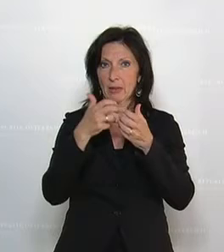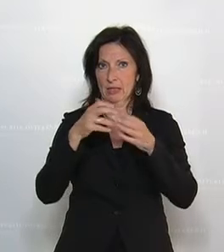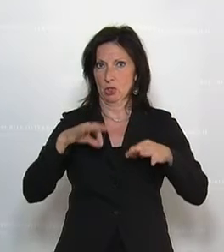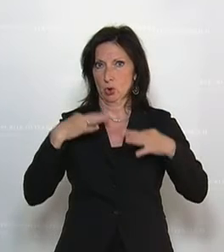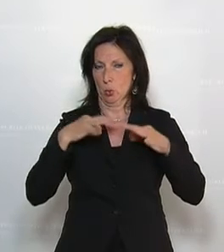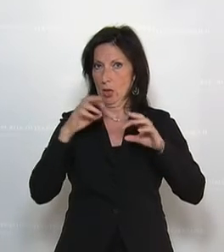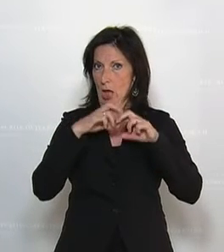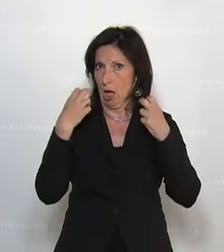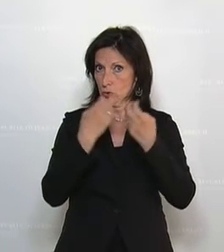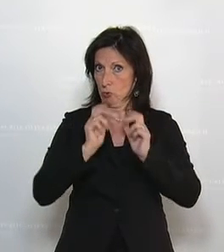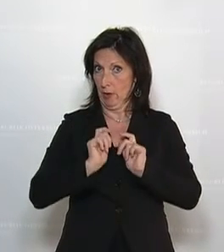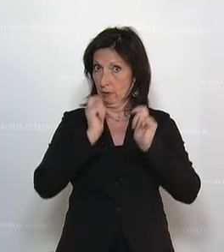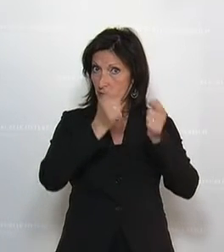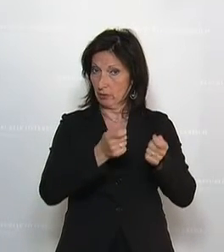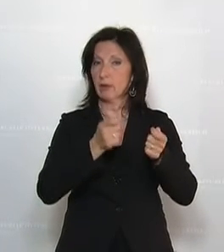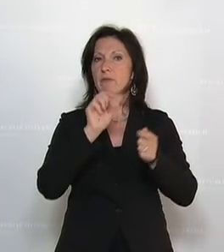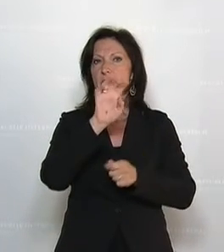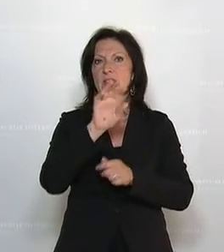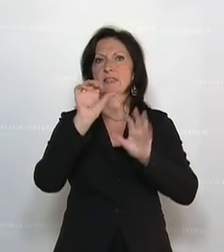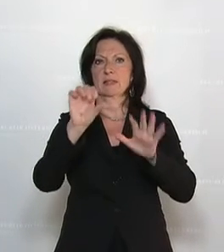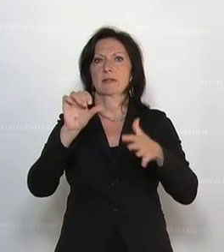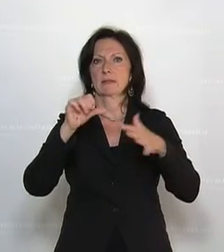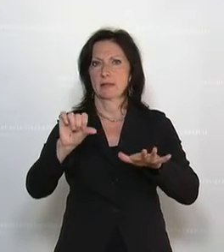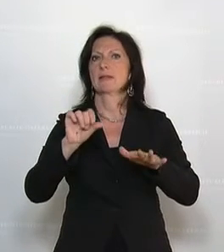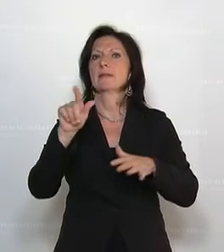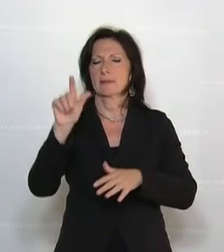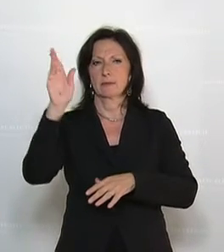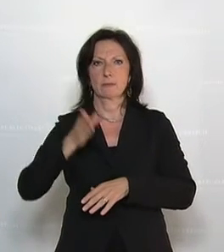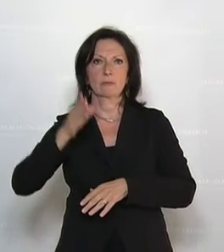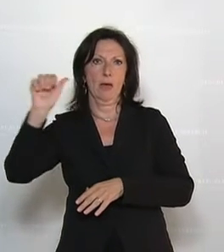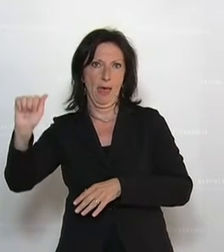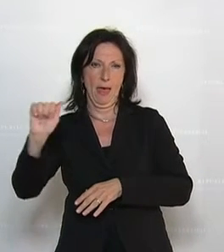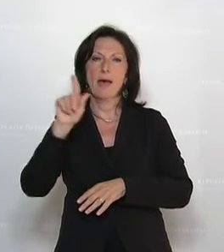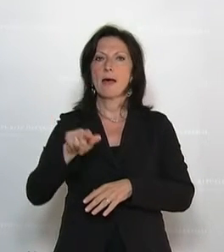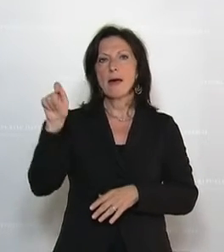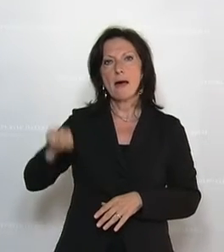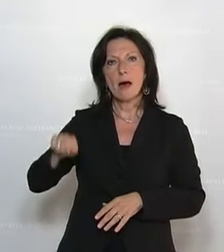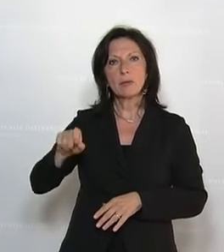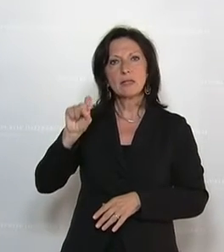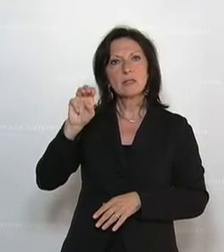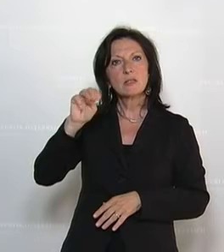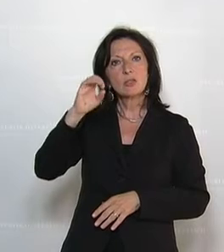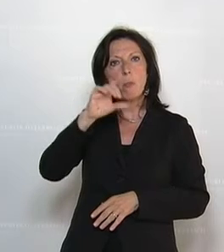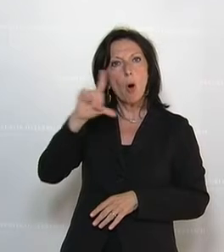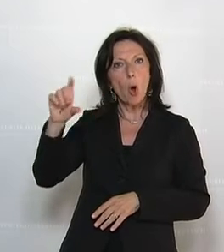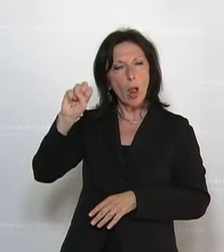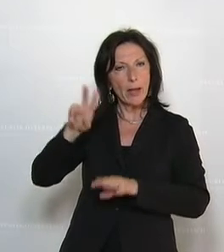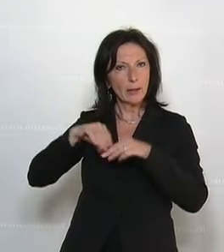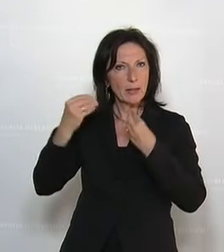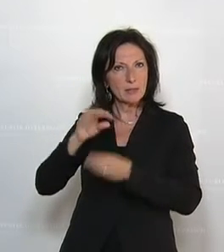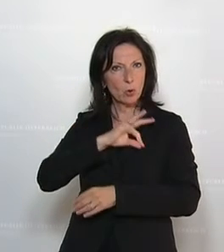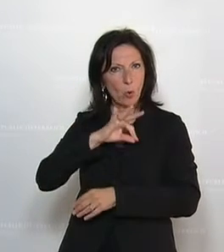Gesundheitsausschusses über den Antrag 1466 durch A der Abgeordneten Smolle-Schalmeiner, Kolleginnen und Kollegen betreffend eines